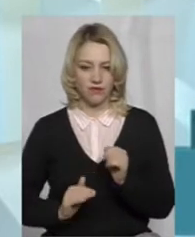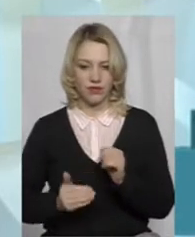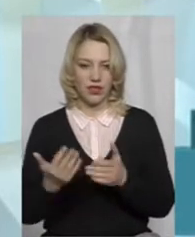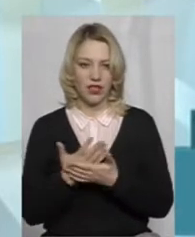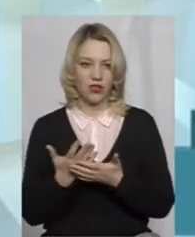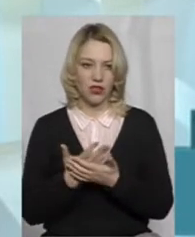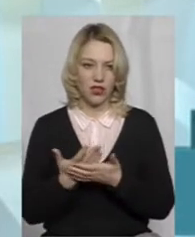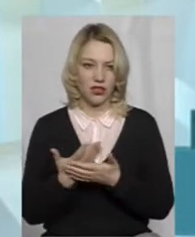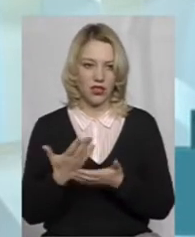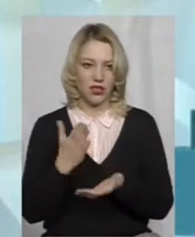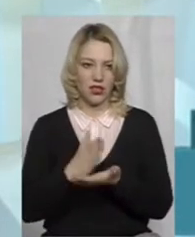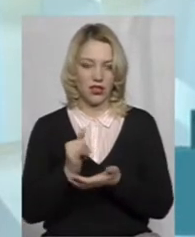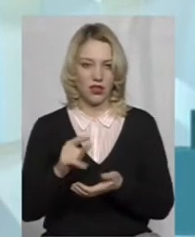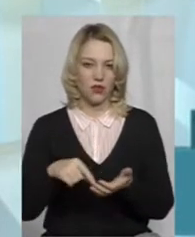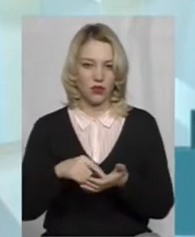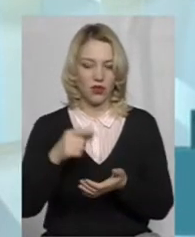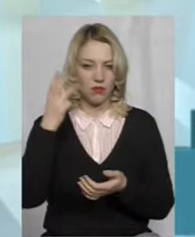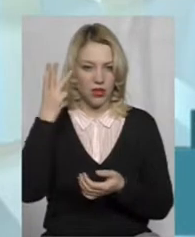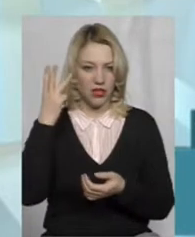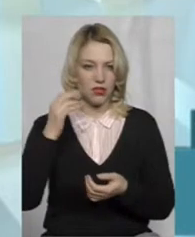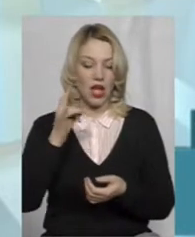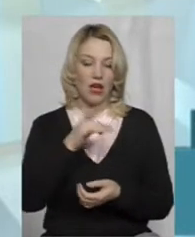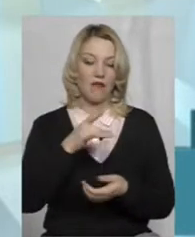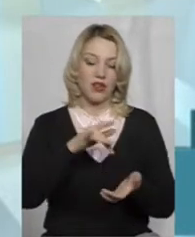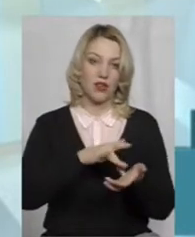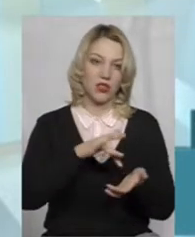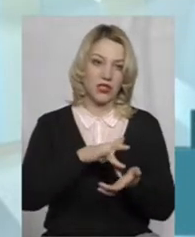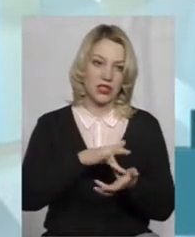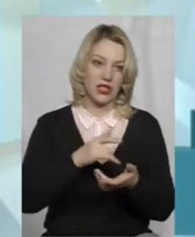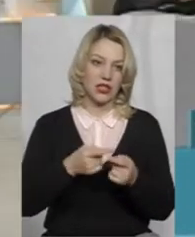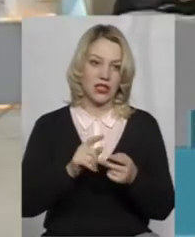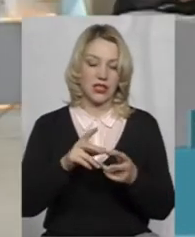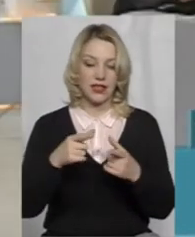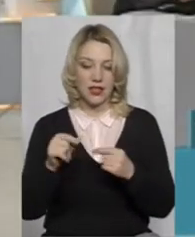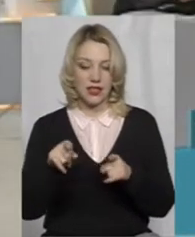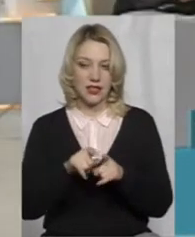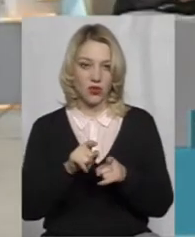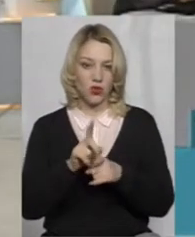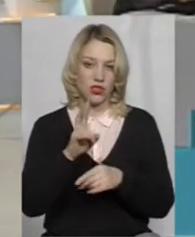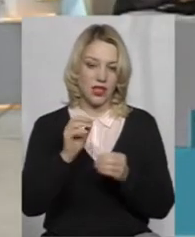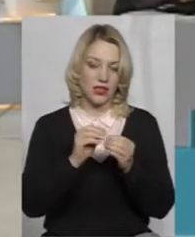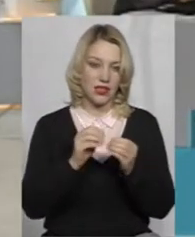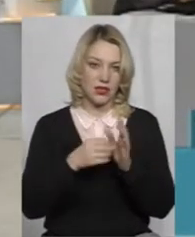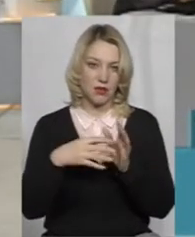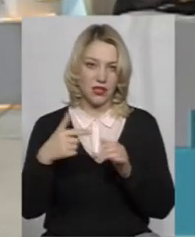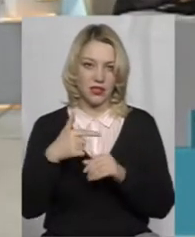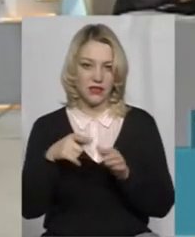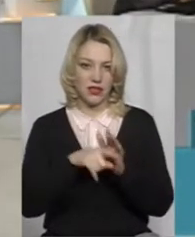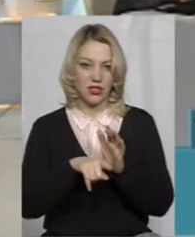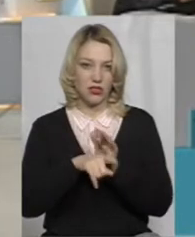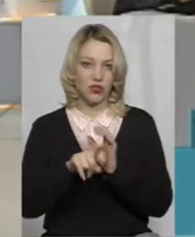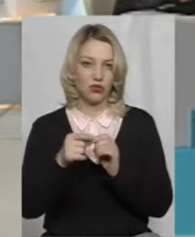розположений у Хмельницькому. В районних центрах десь теж також на 10-15 гривень дешевше.